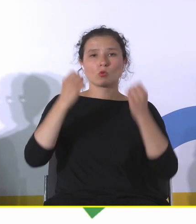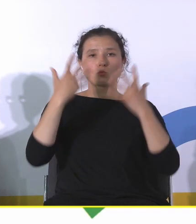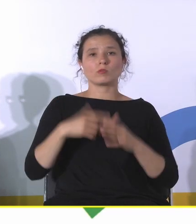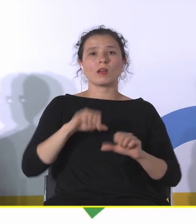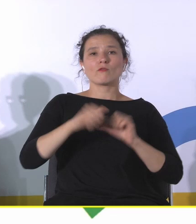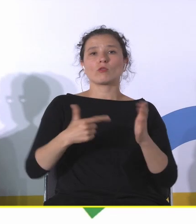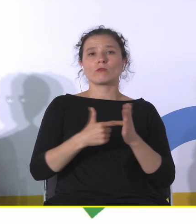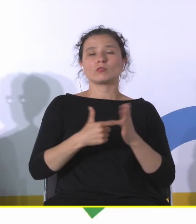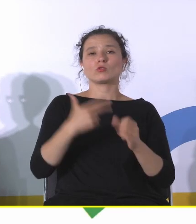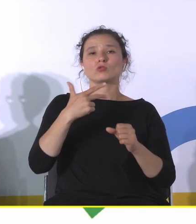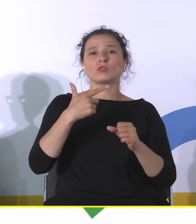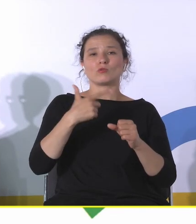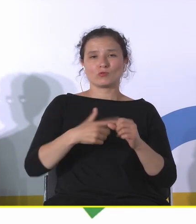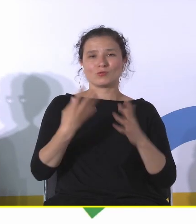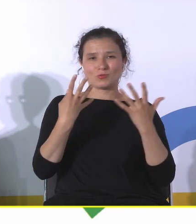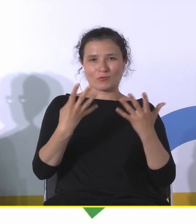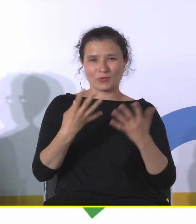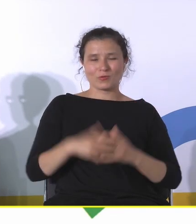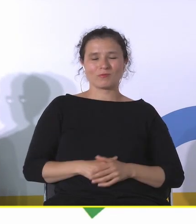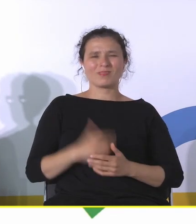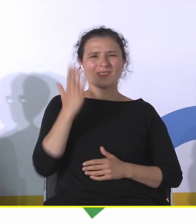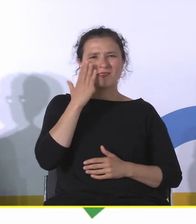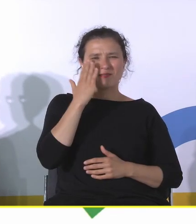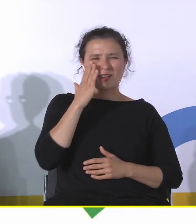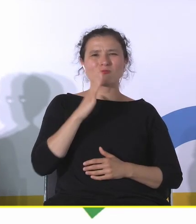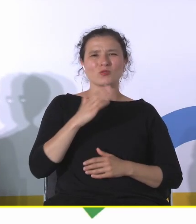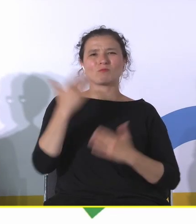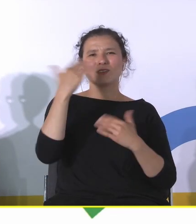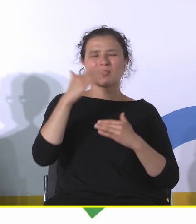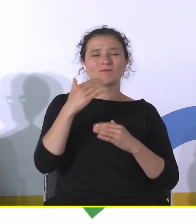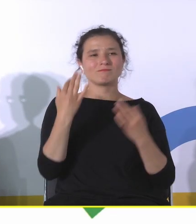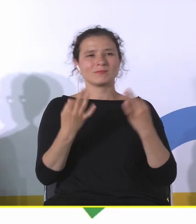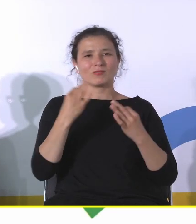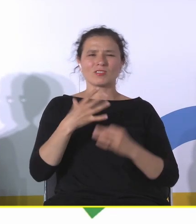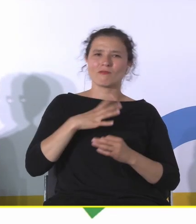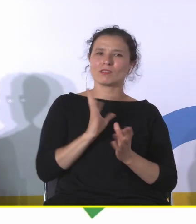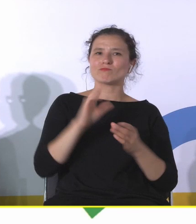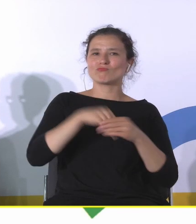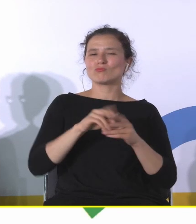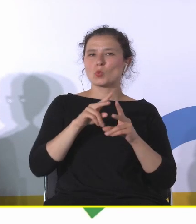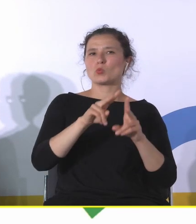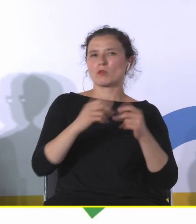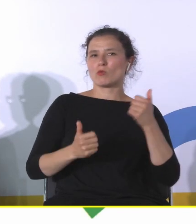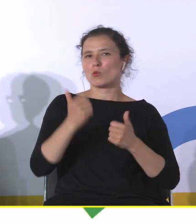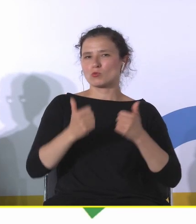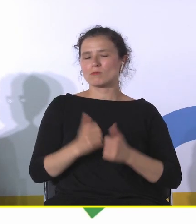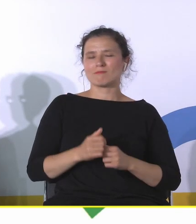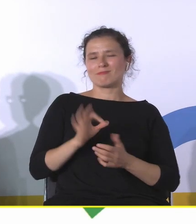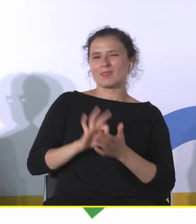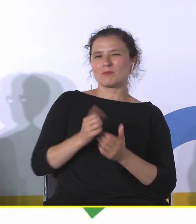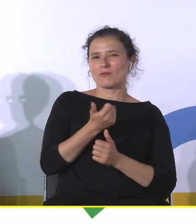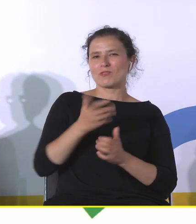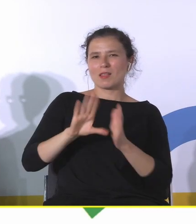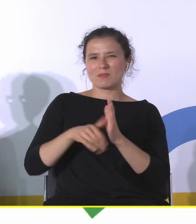Wiem, że tutaj powoli aglomeracja katowicka się zastanawia nad startem w tym konkursie i na pewno wiele innych, większych